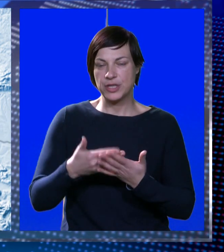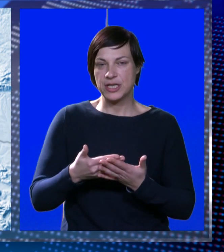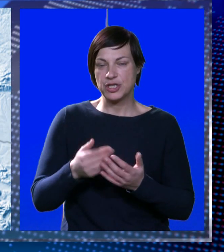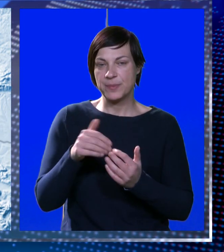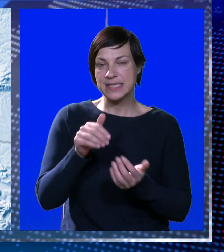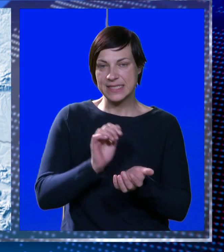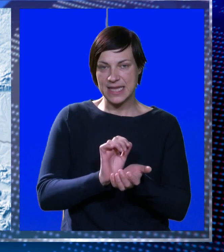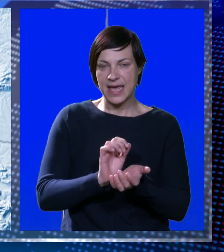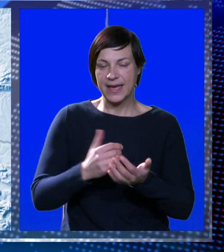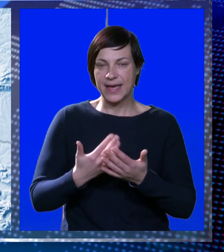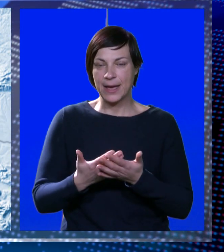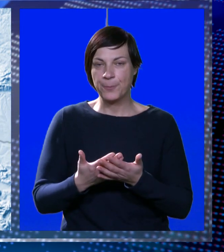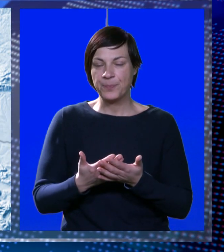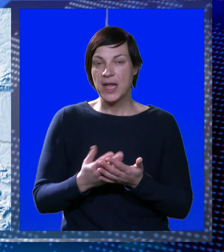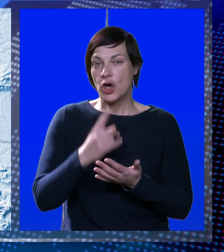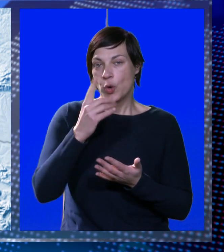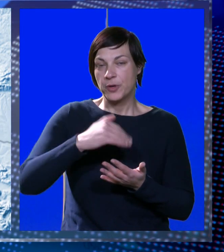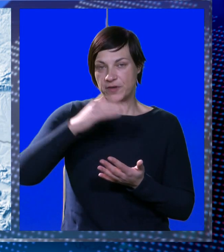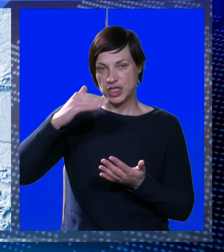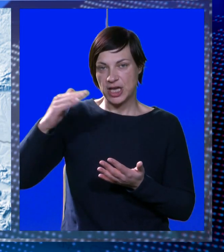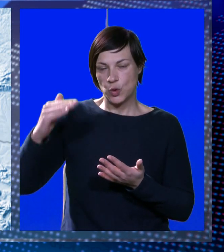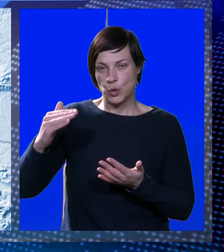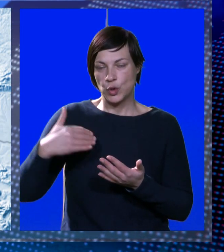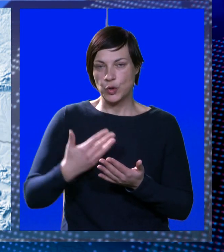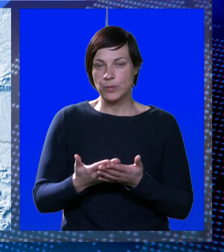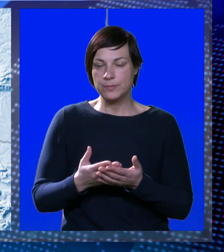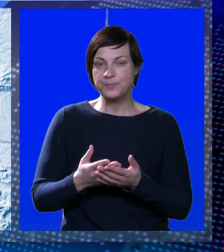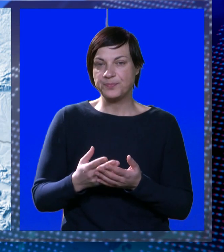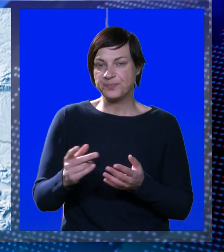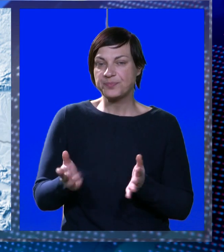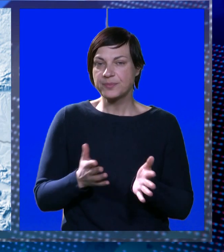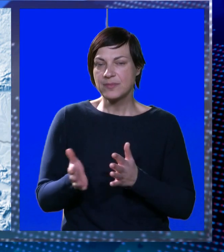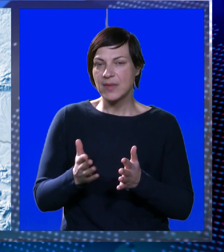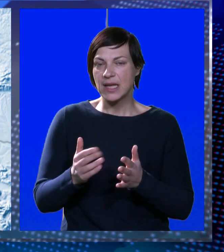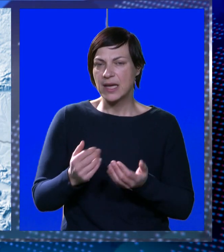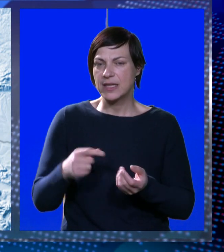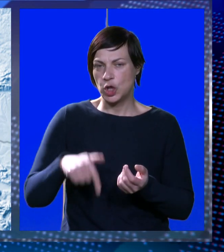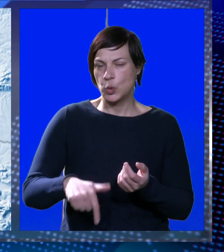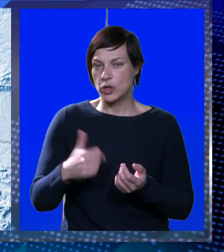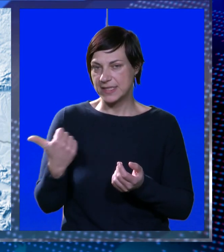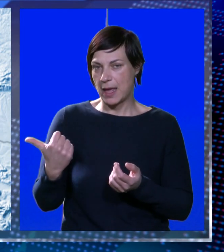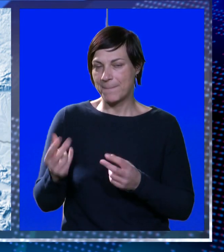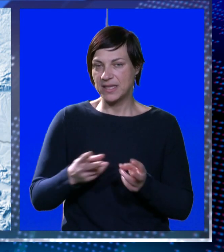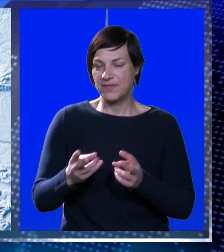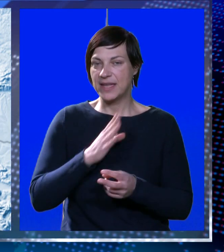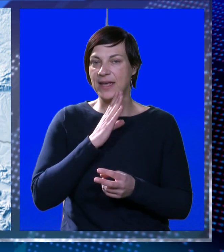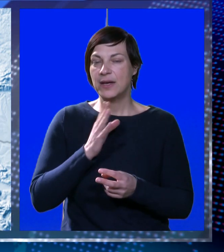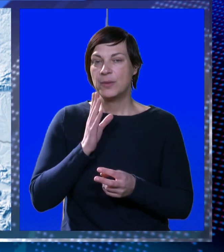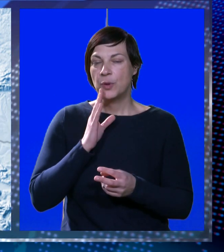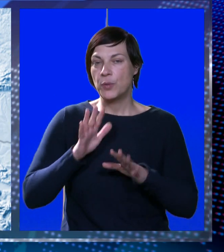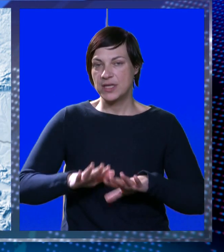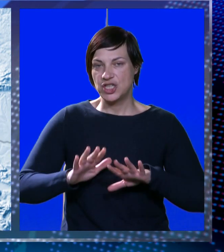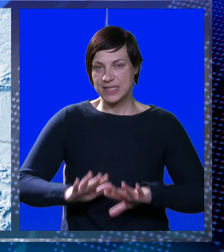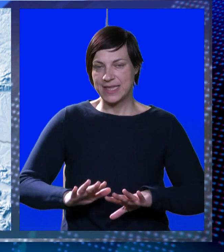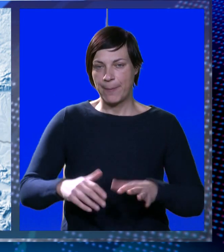područjima biti susnježice i snijega, osobito u višem gorju. Umjere na Jadranu i u gorju, jak jugozapadni i južni vjetar po